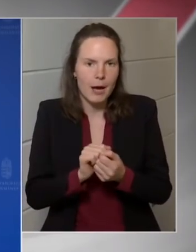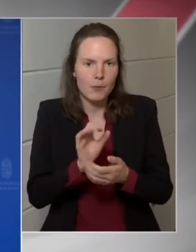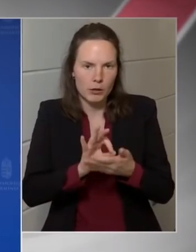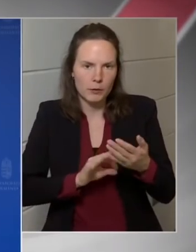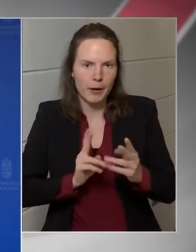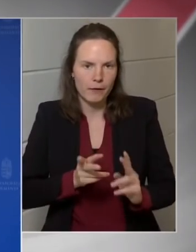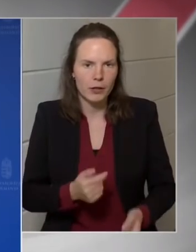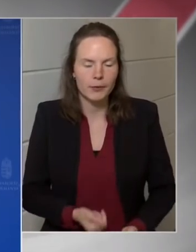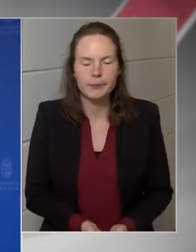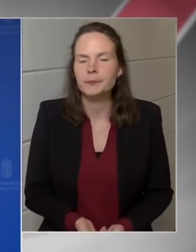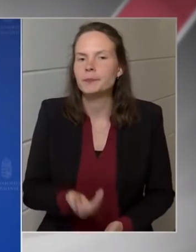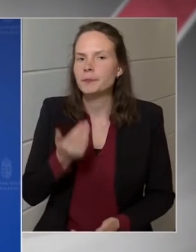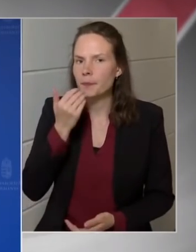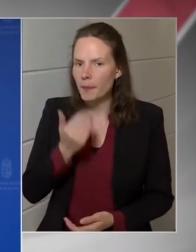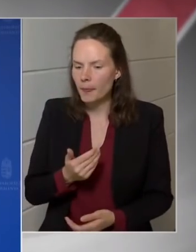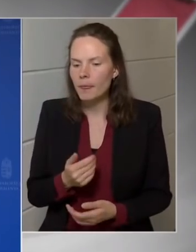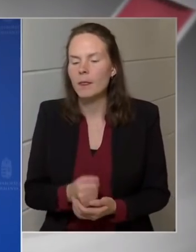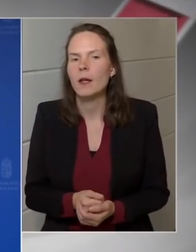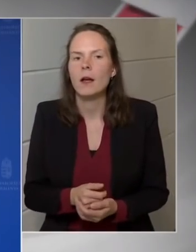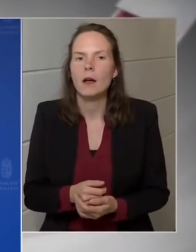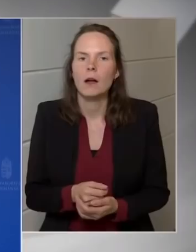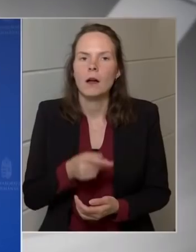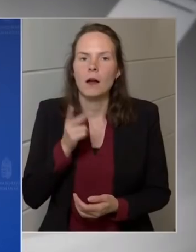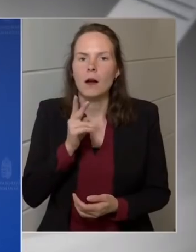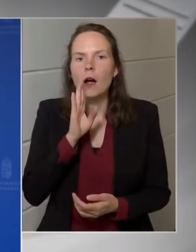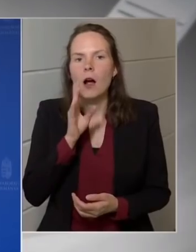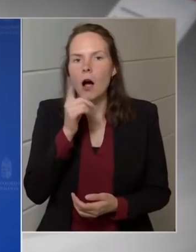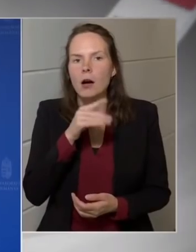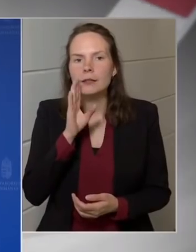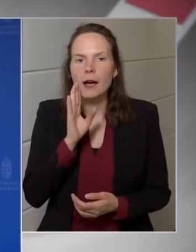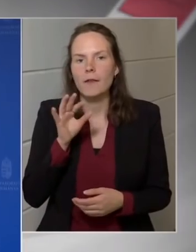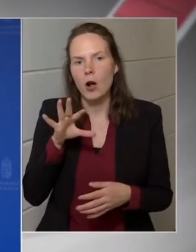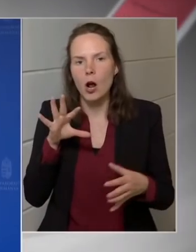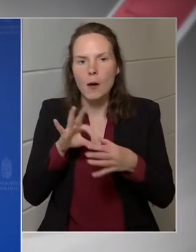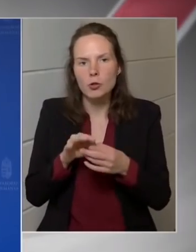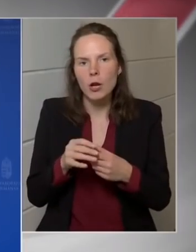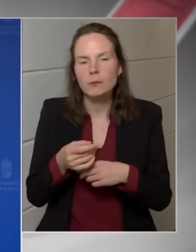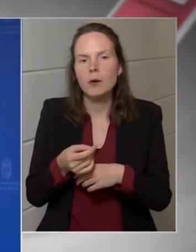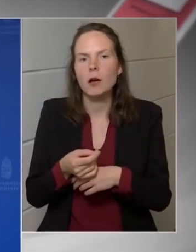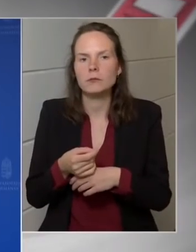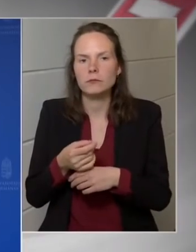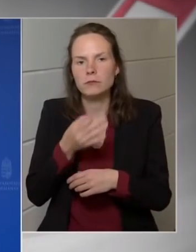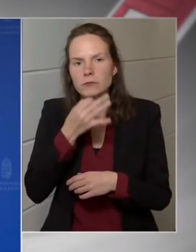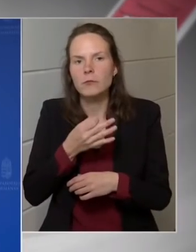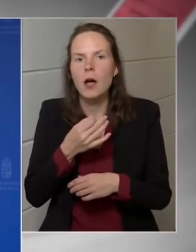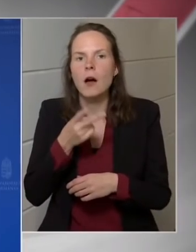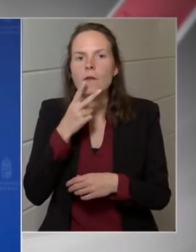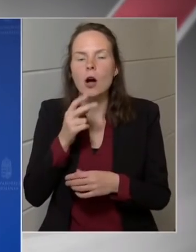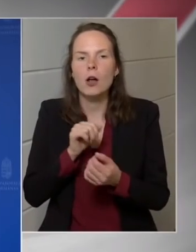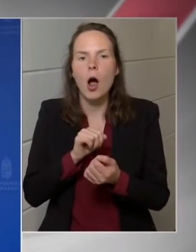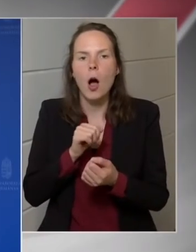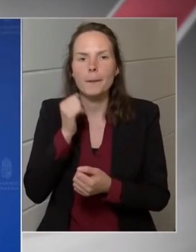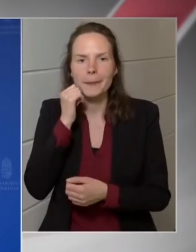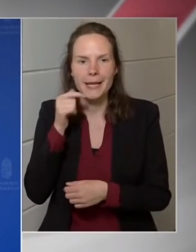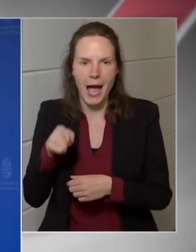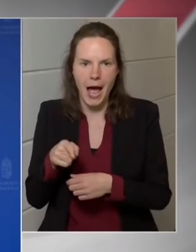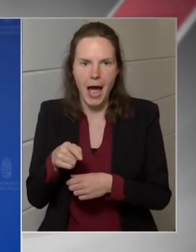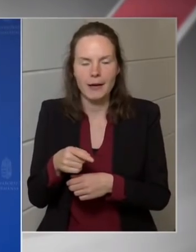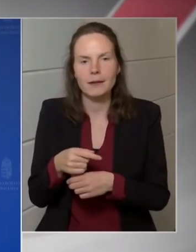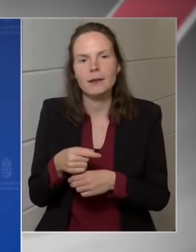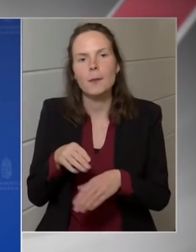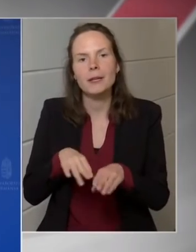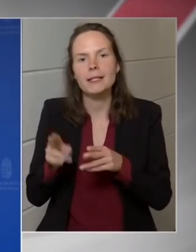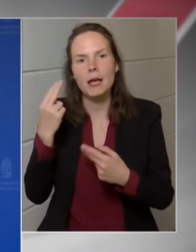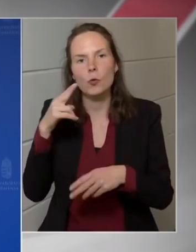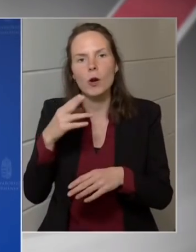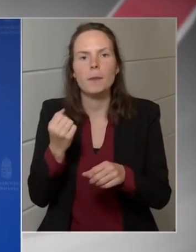extra profittól, és ezt választottuk ketté. Tehát ezek a számok minden esetben alá vannak támasztott. Köszönöm szépen.